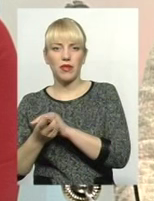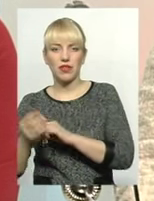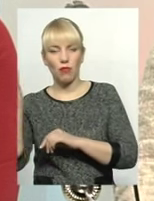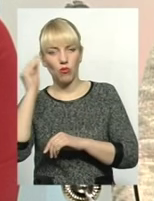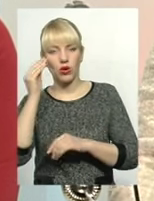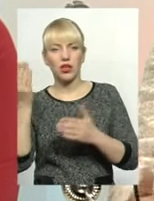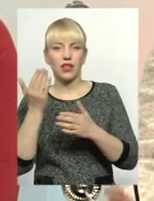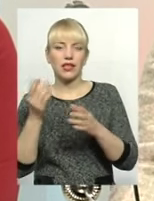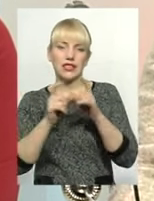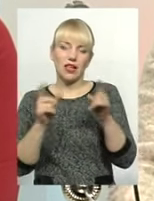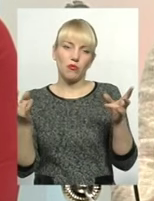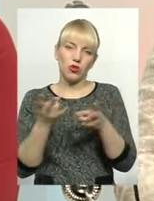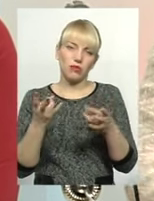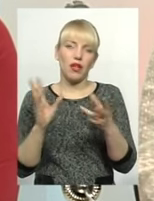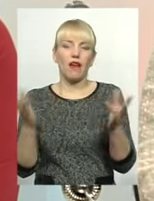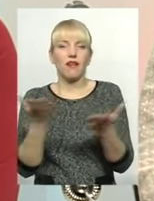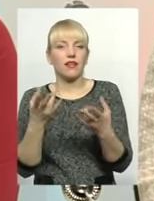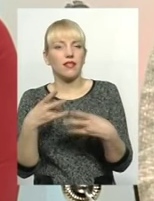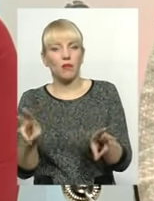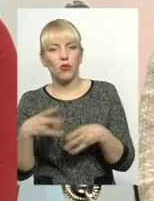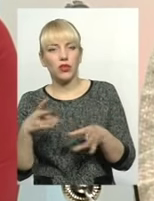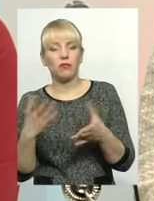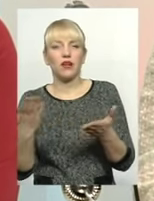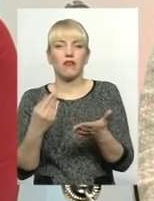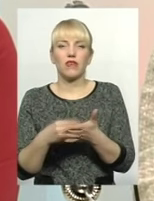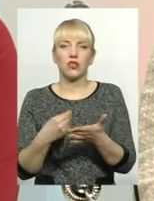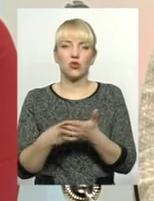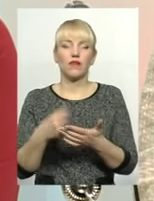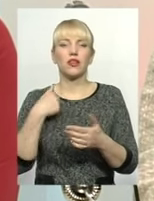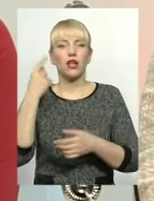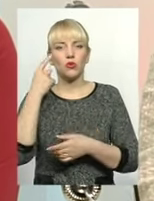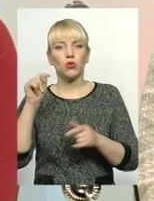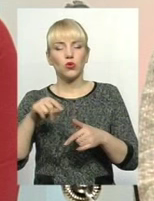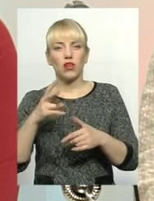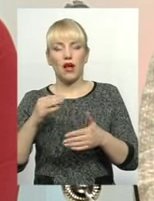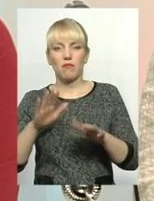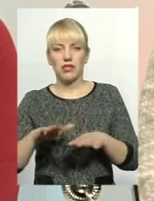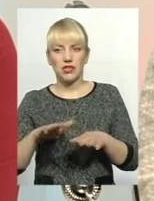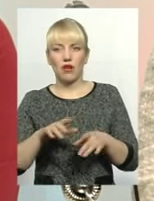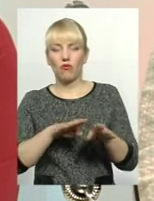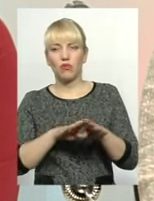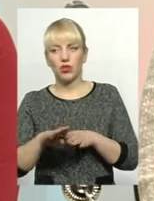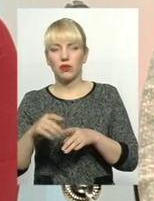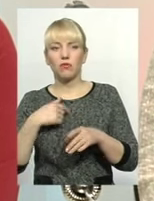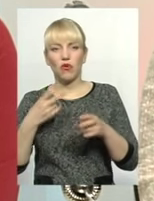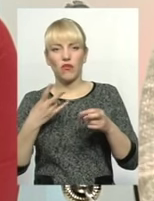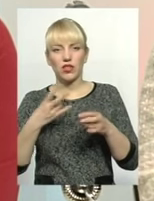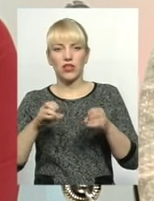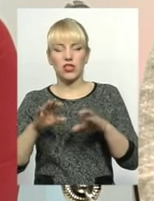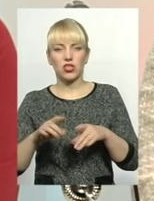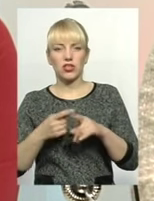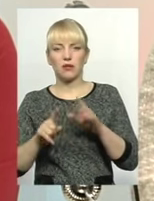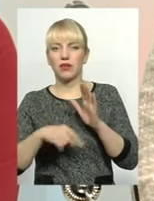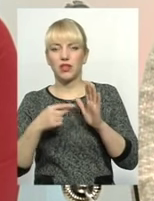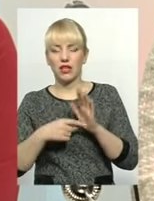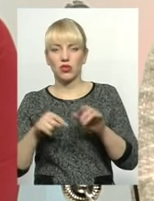які заклади потрібні, які не потрібні, яке фінансування. Я думаю, що тут на місцевому рівні ми також повинні ці питання самі вирішувати. Не всі